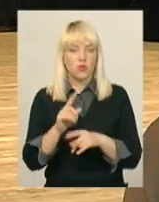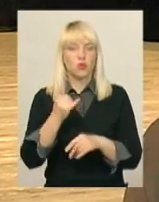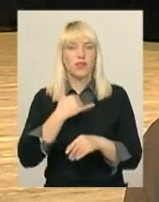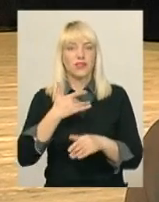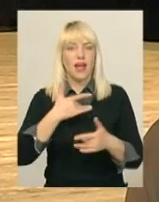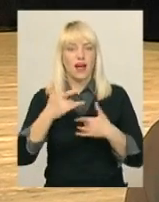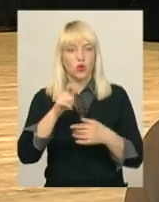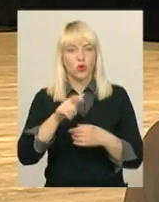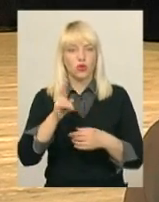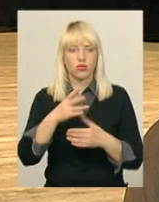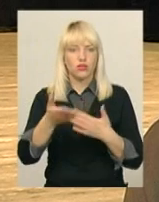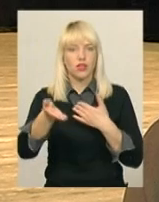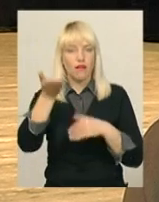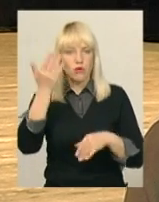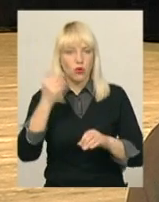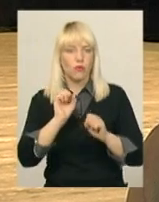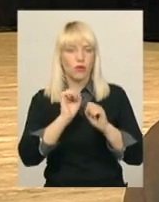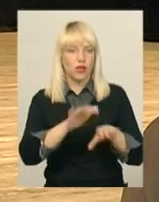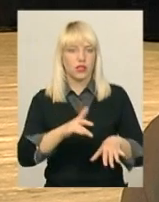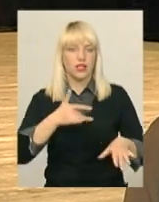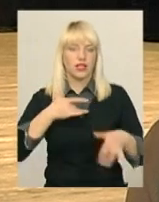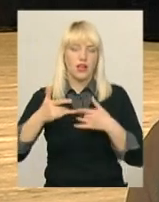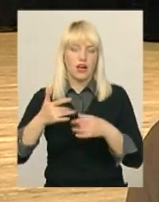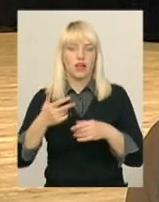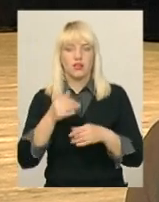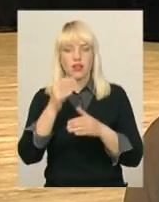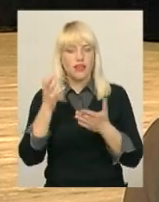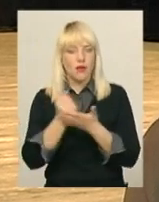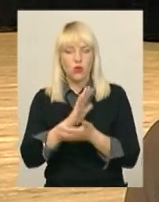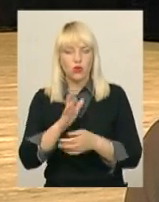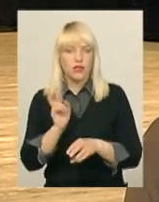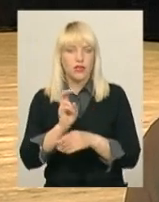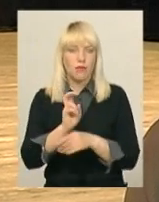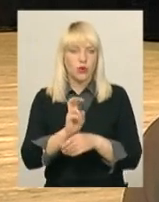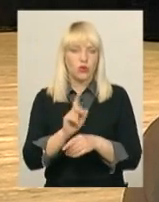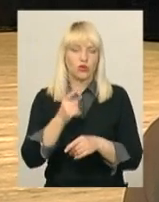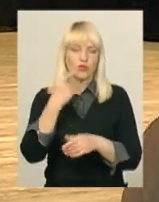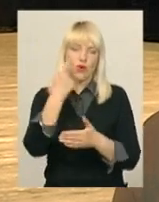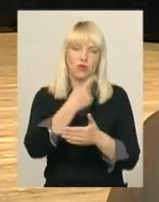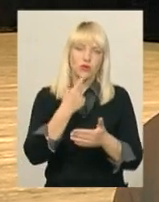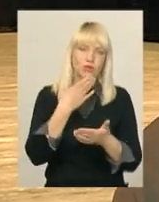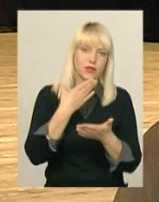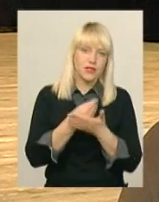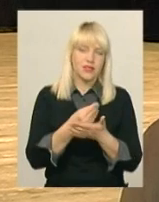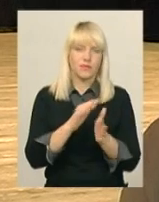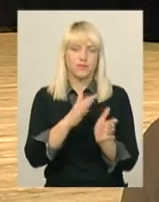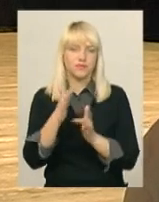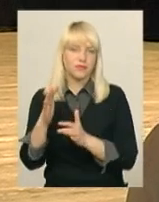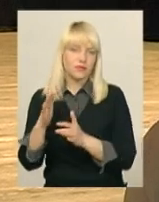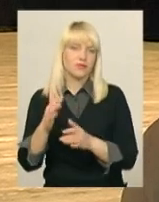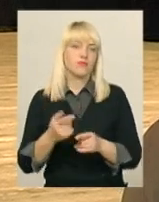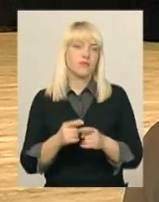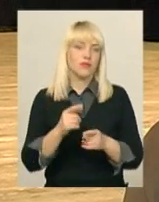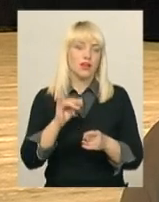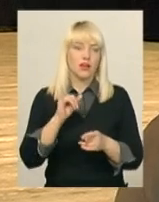давно вже покинули театр, якби в них не виходить приходити, тому що там за своїми особистими моментами чи нюансами, але